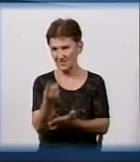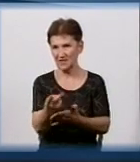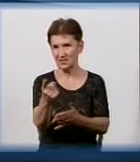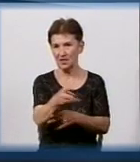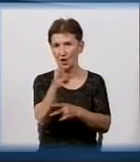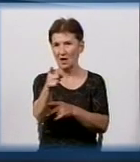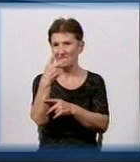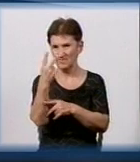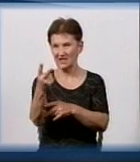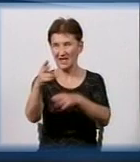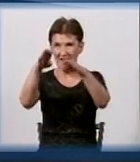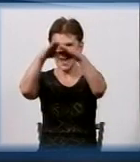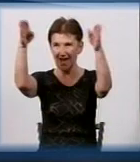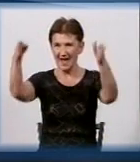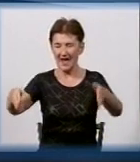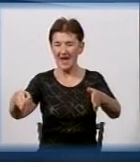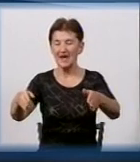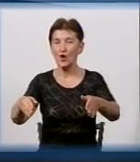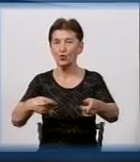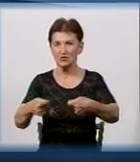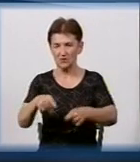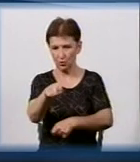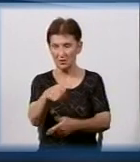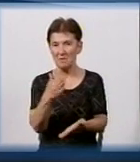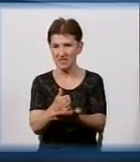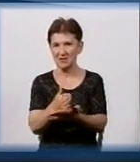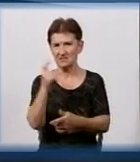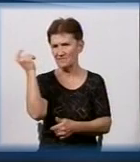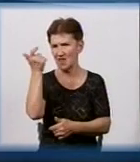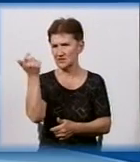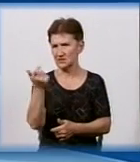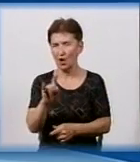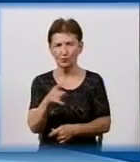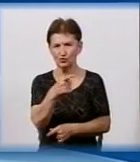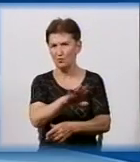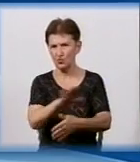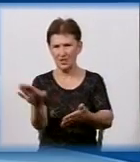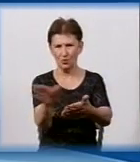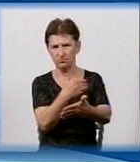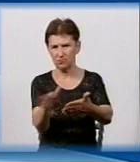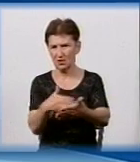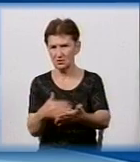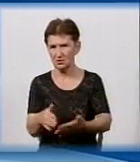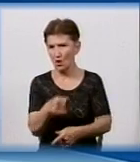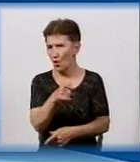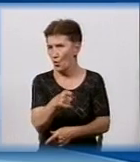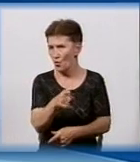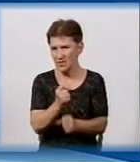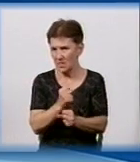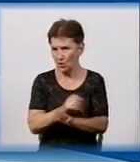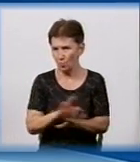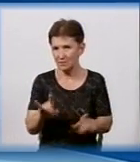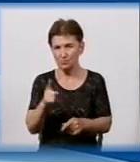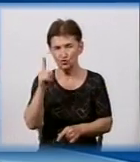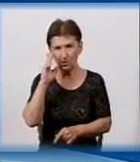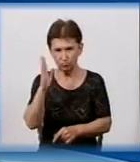кіоск, який ви розмалювали. У кіоска є однозначно власник. Чому власник не перебирає цю рекламу? Він не робив цього тому, що вона з'явиться